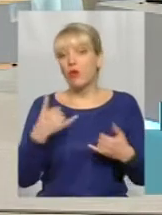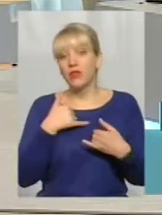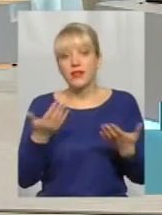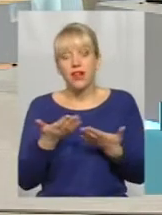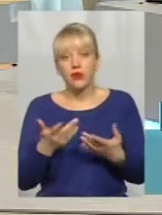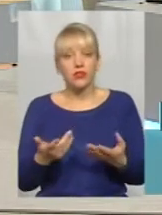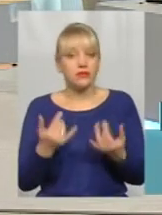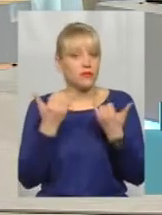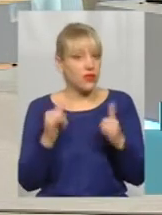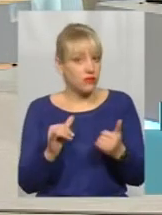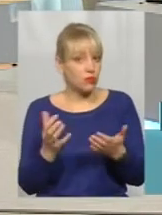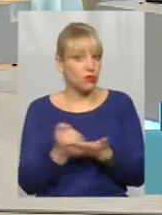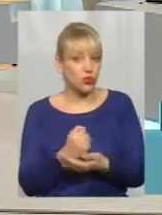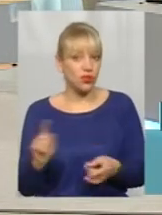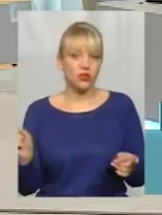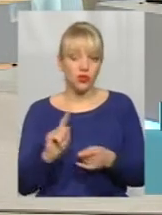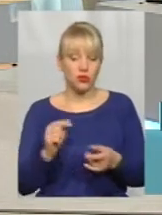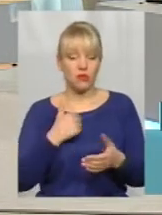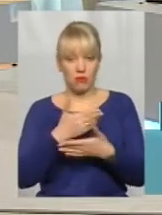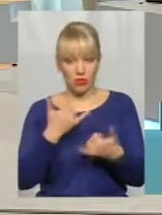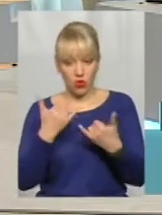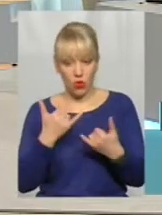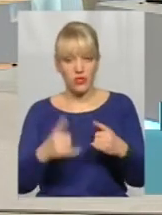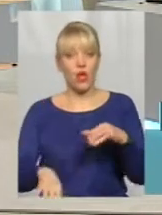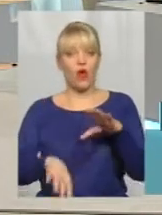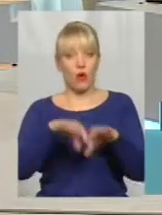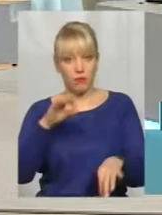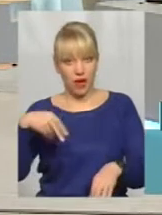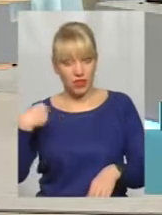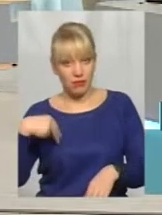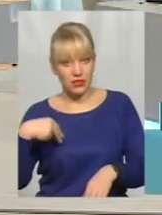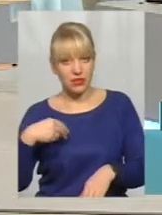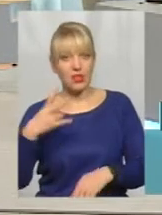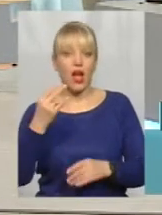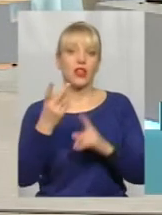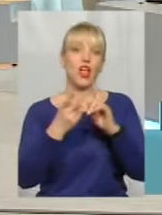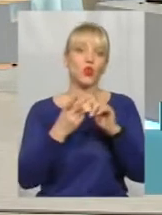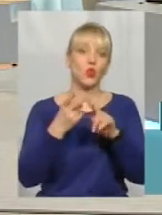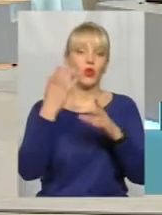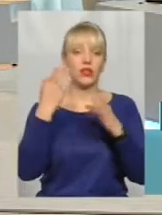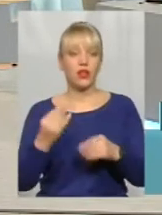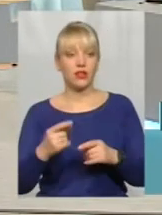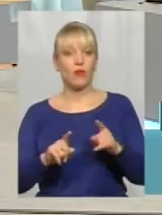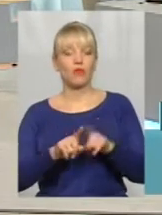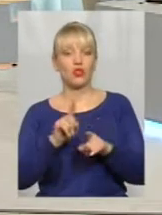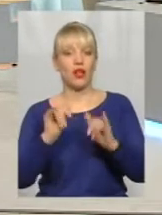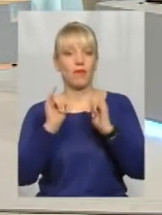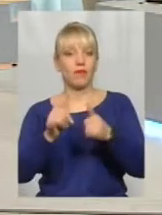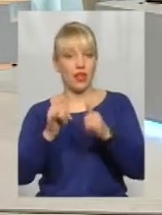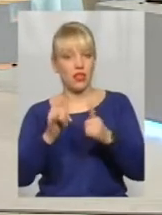виходить, ми сьогодні обрали президента, а на другий день починаємо виливати на нього